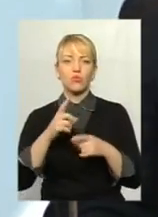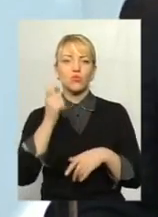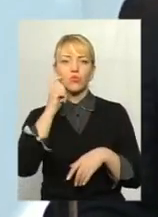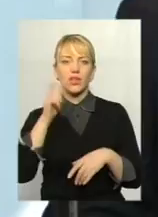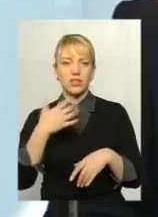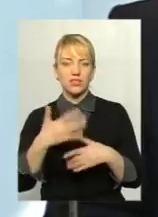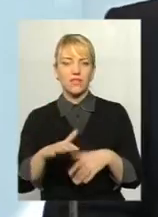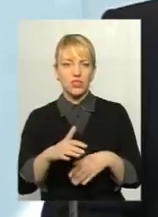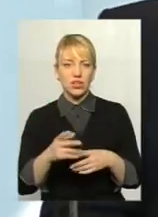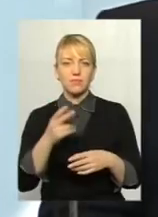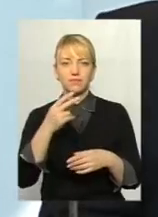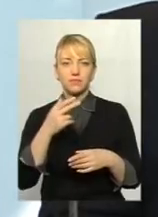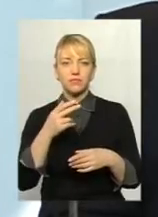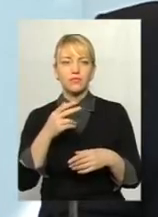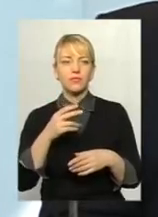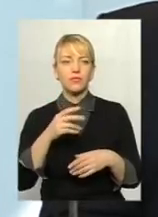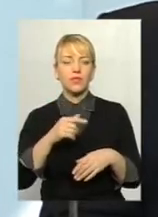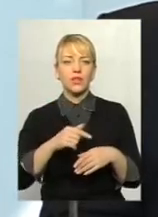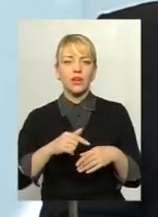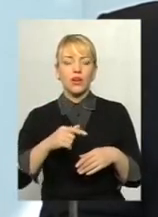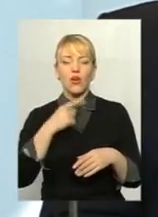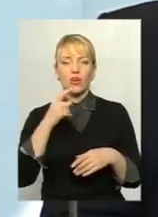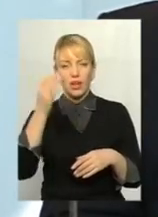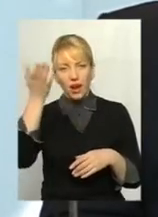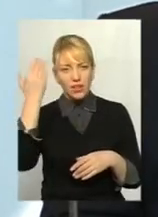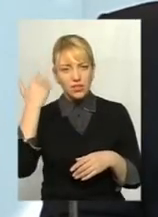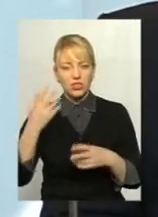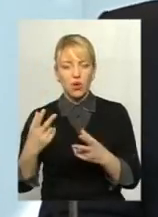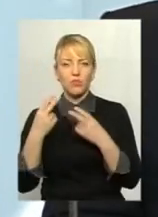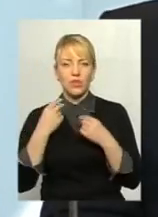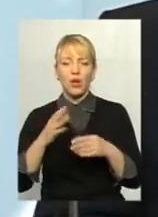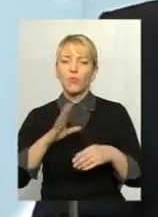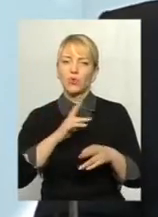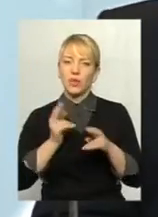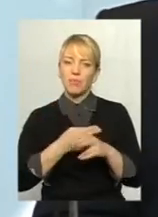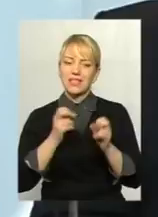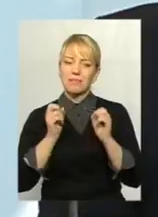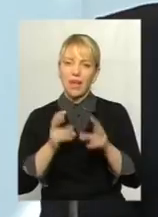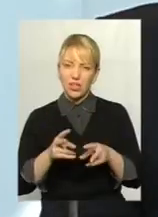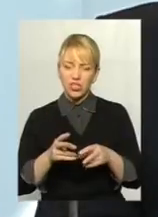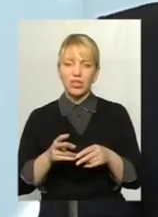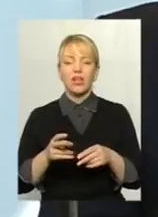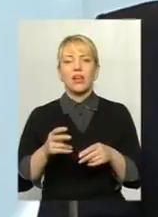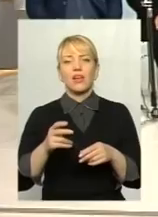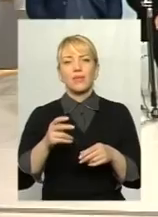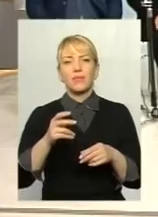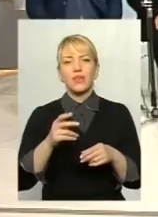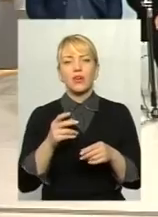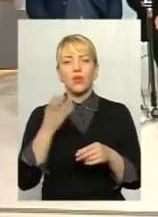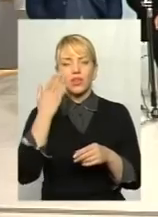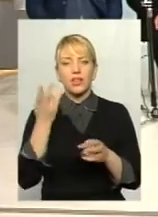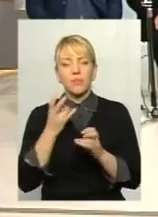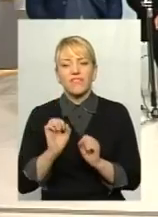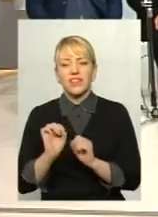Українцям пообіцяно, що вам буде завжди безпечна країна. Віддайте ядерну зброю, третю по потенціалу у світі. І у вас